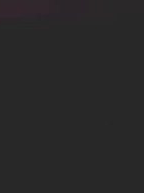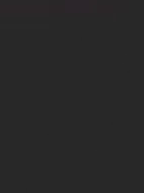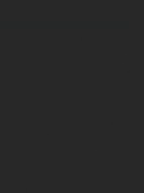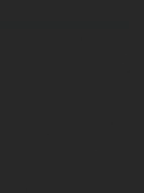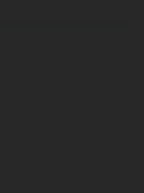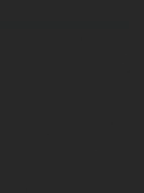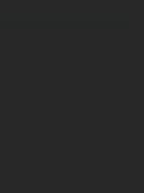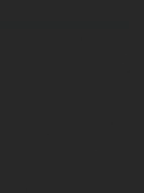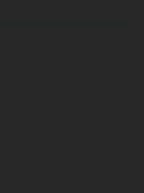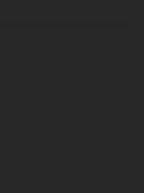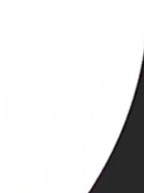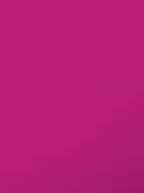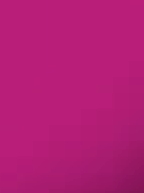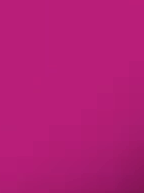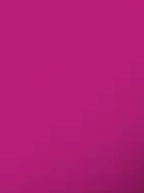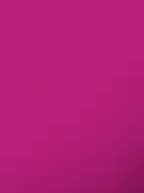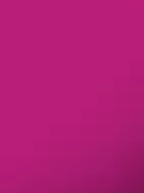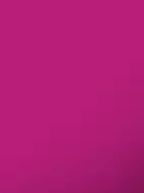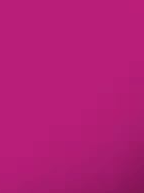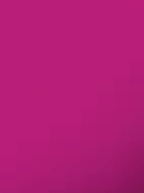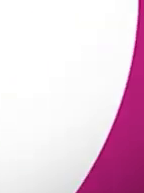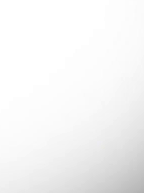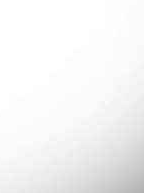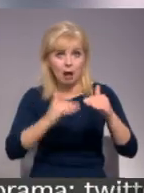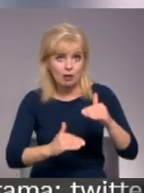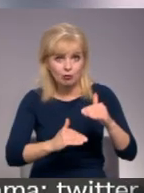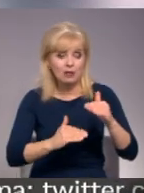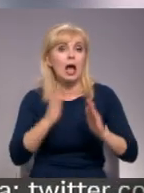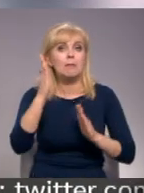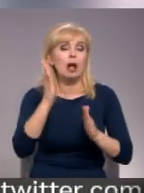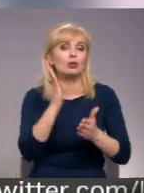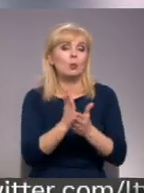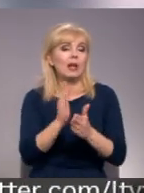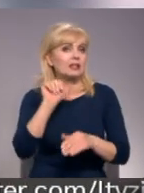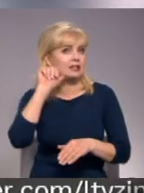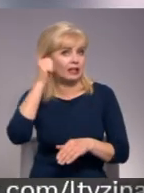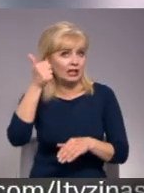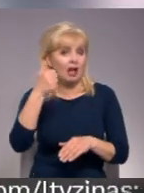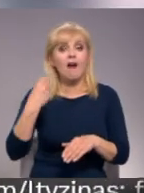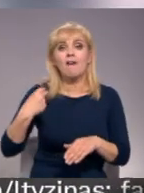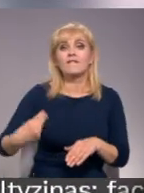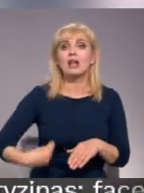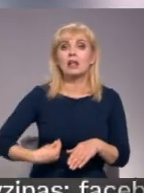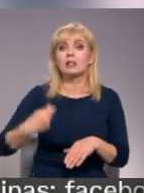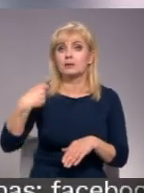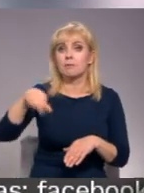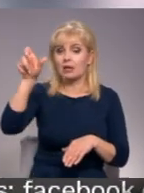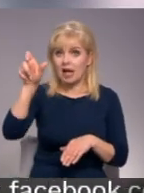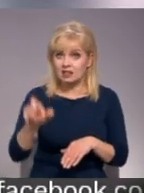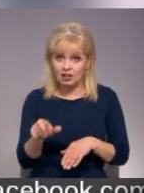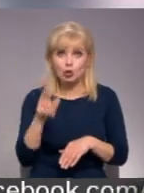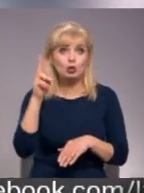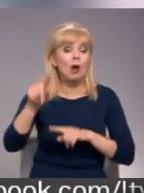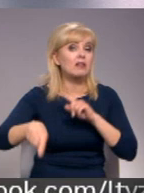Re! Viss ēters ir te! Francajas prezidentsā Emanuels Makrons solīs no